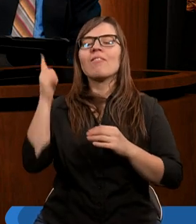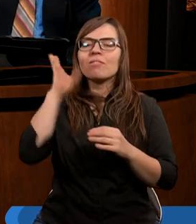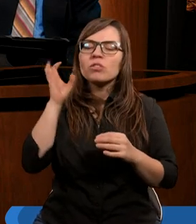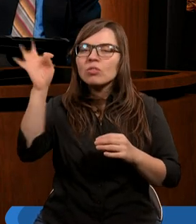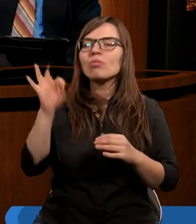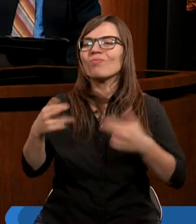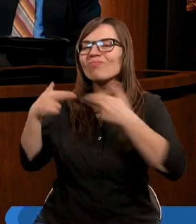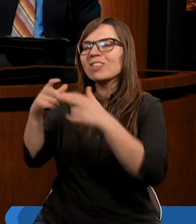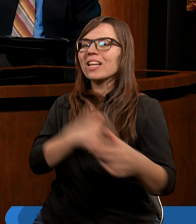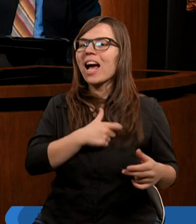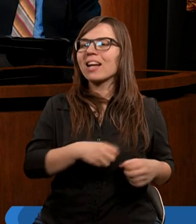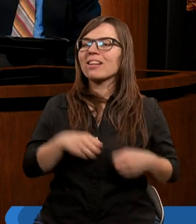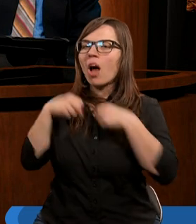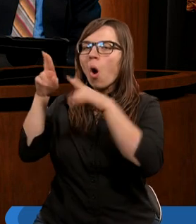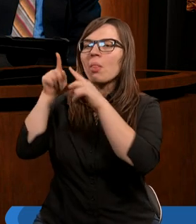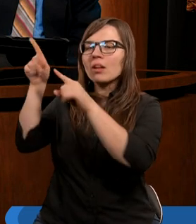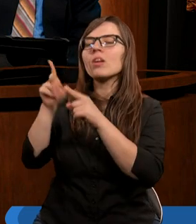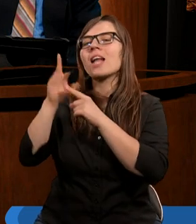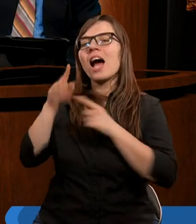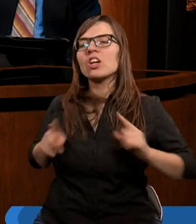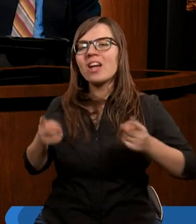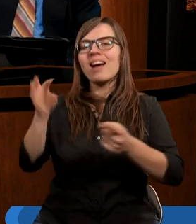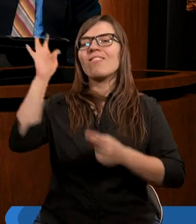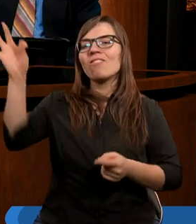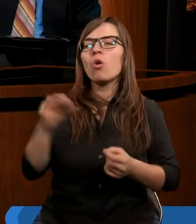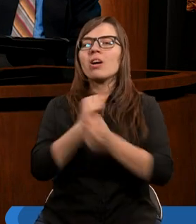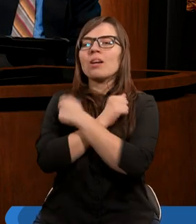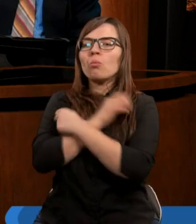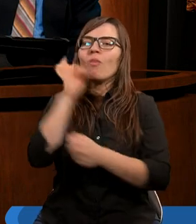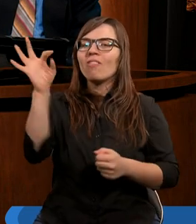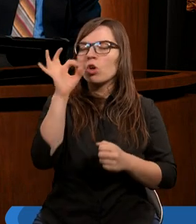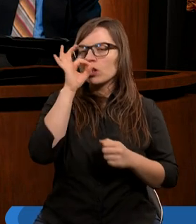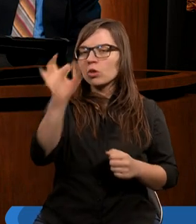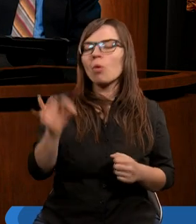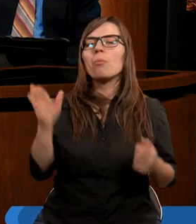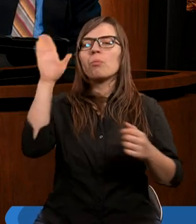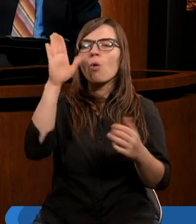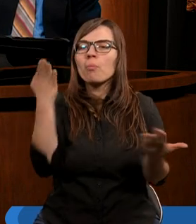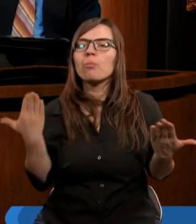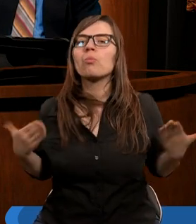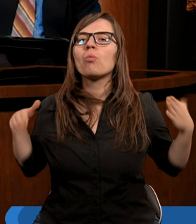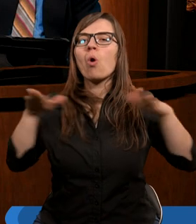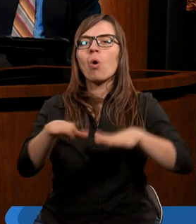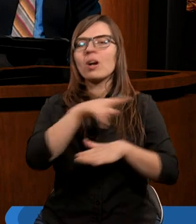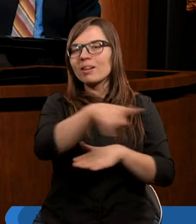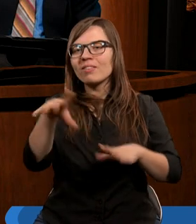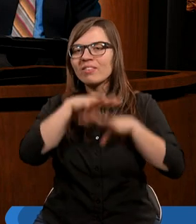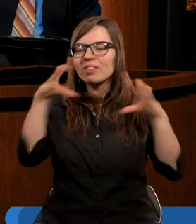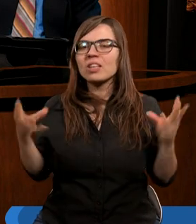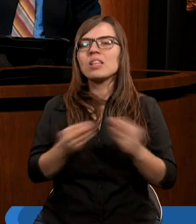swoje serca na działanie Twojej miłości, Twojej dobroci. Boże, błogosław nas wszystkich.